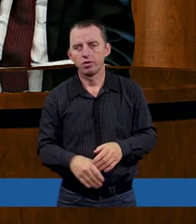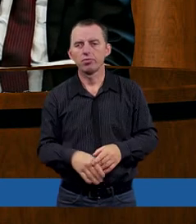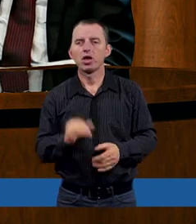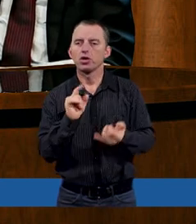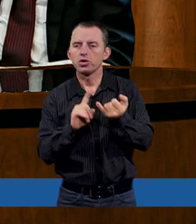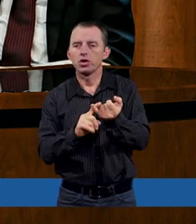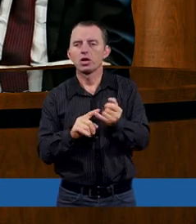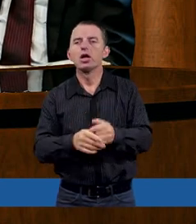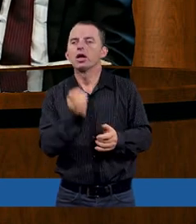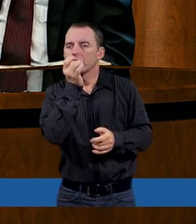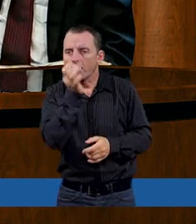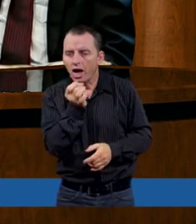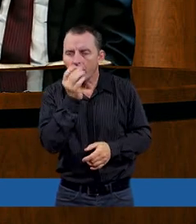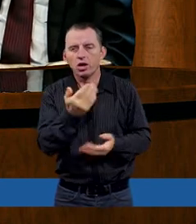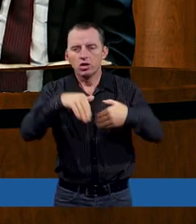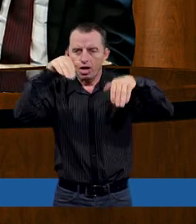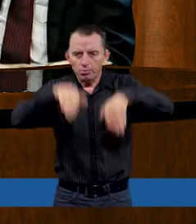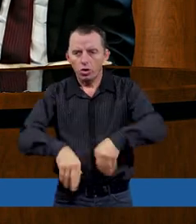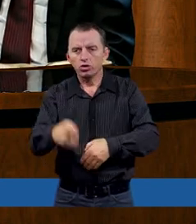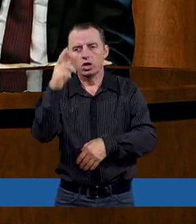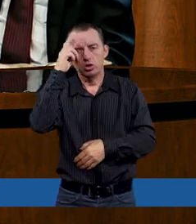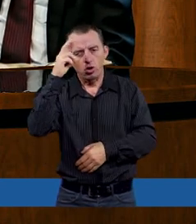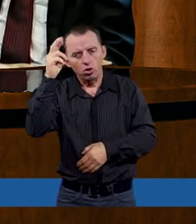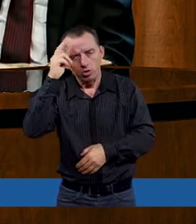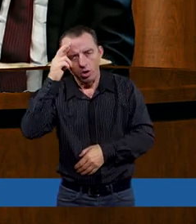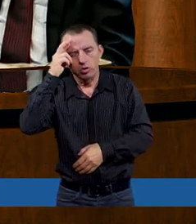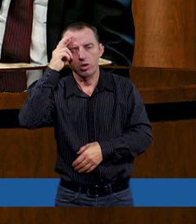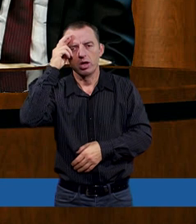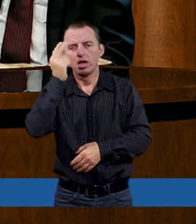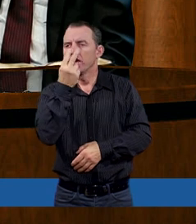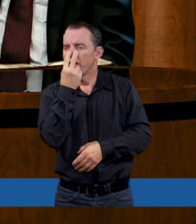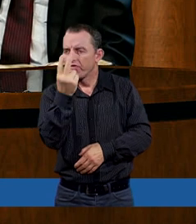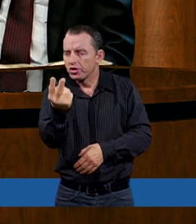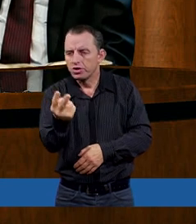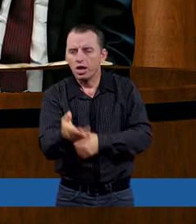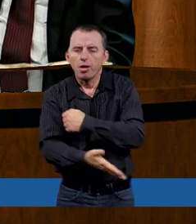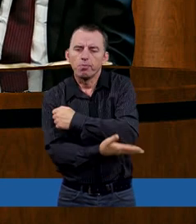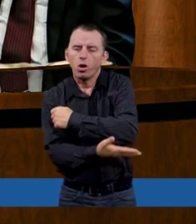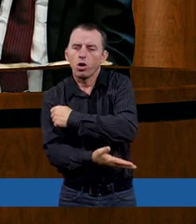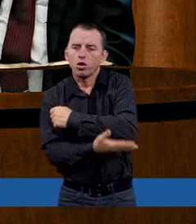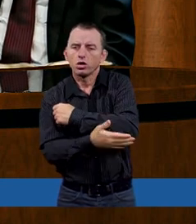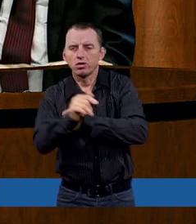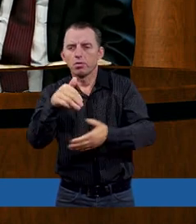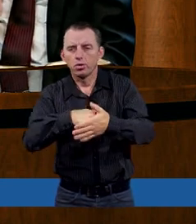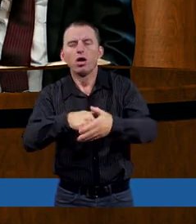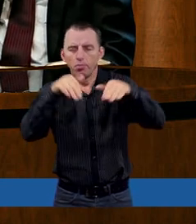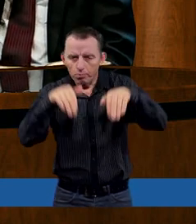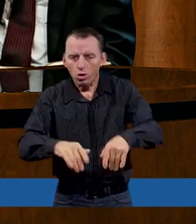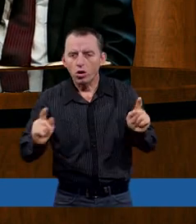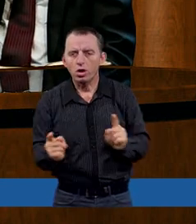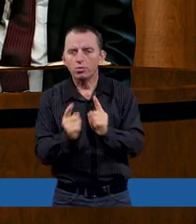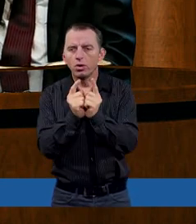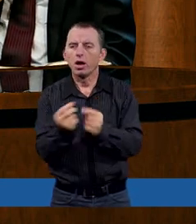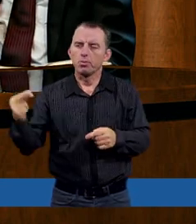i się skarży i nie może tego zrozumieć, prawda? I nie widzi podstaw w swym postępowaniu, żeby go to mogło spotkać, a